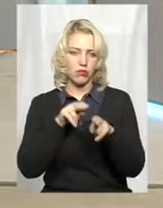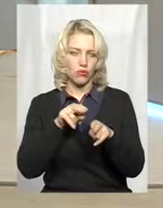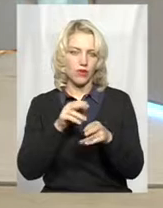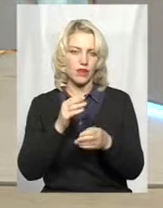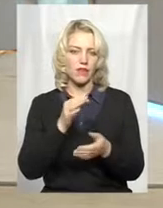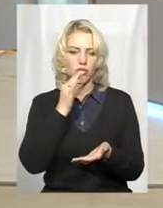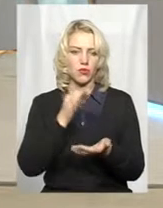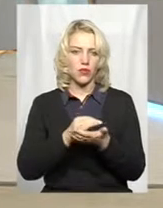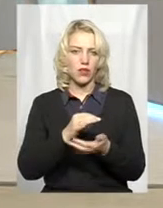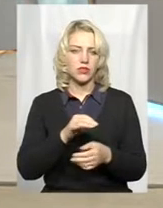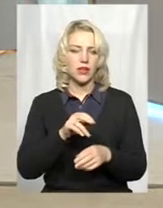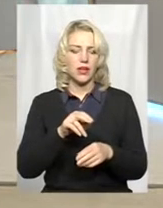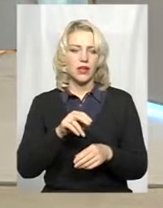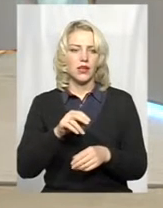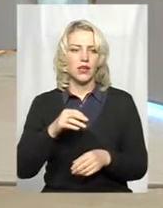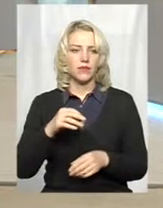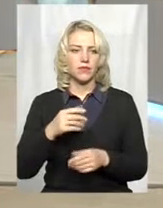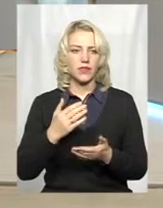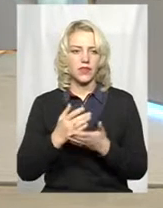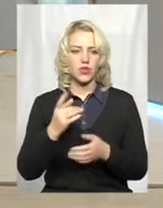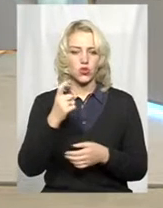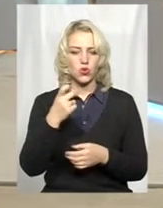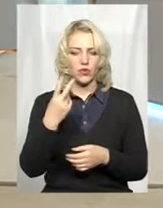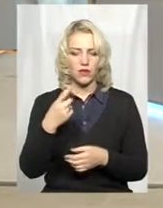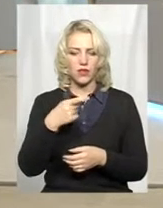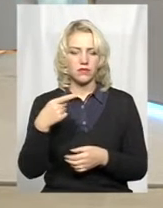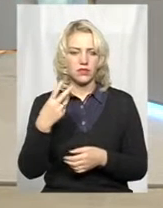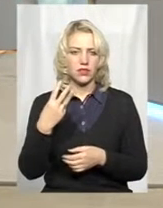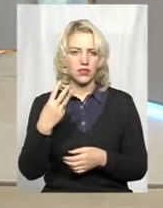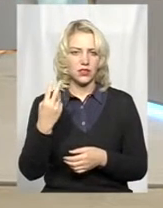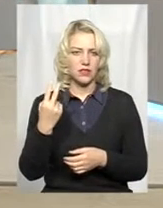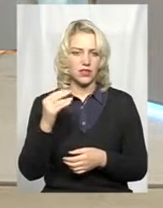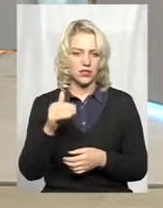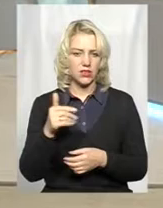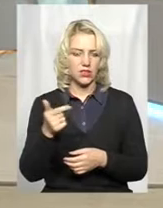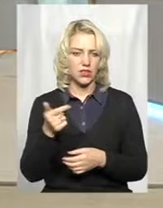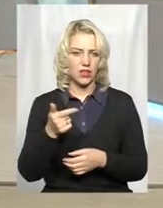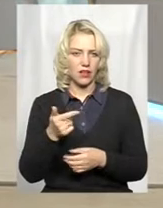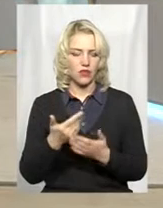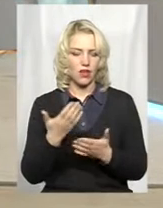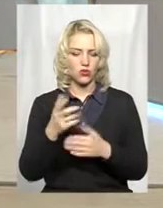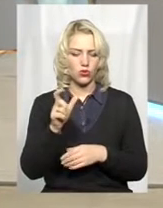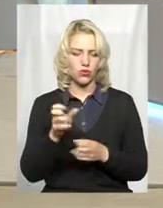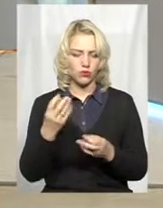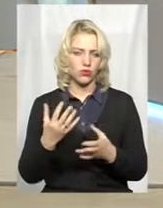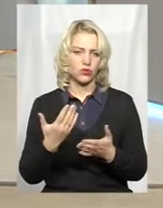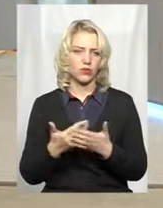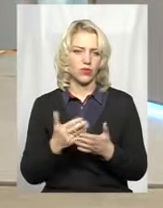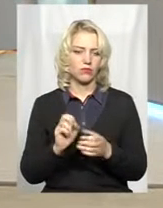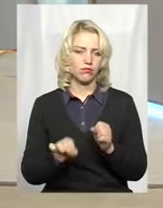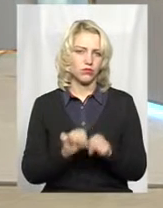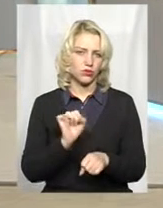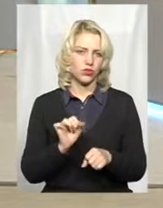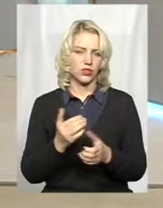мисливці в розмірі від 102 до 1020 гривень. Це просто, якщо людина порушила, ну, здійснено, порушення,